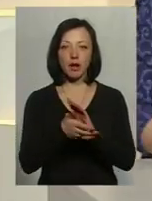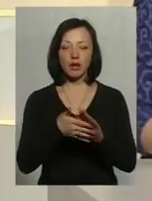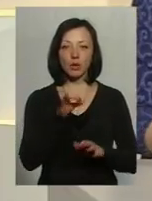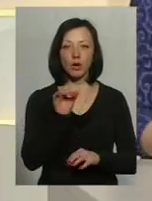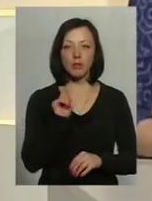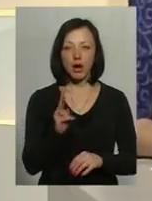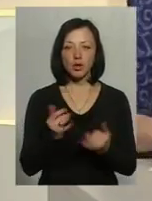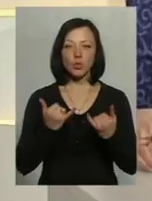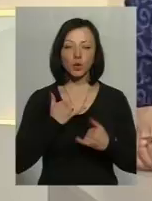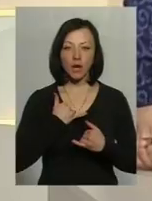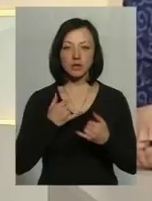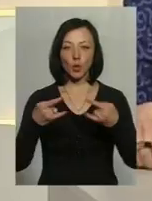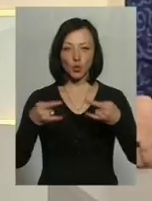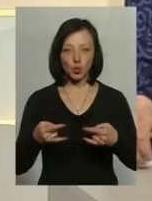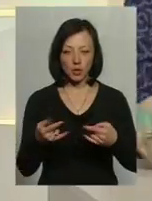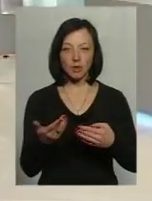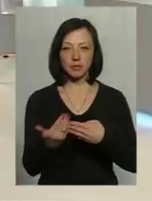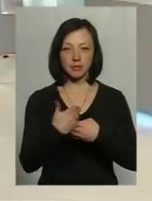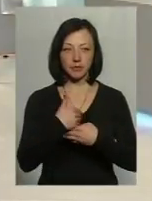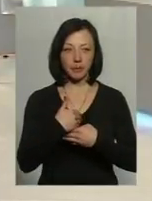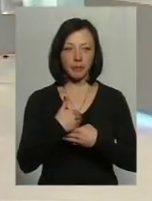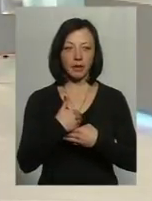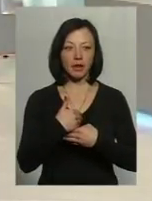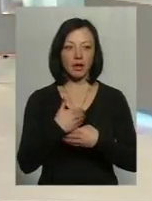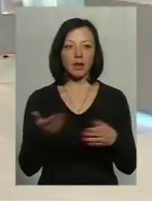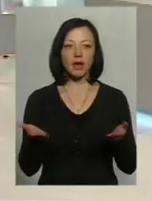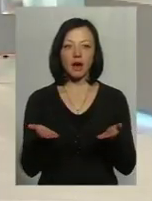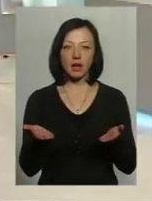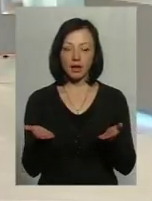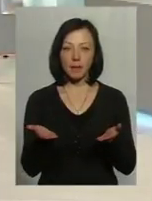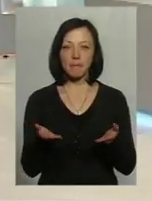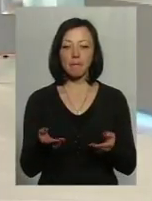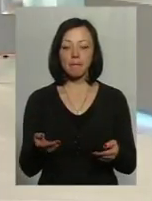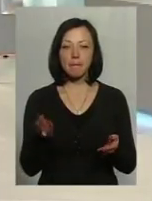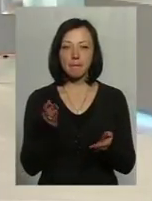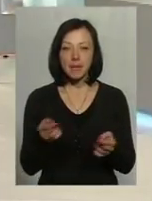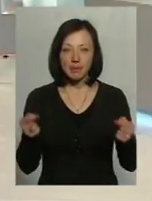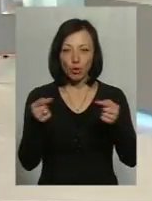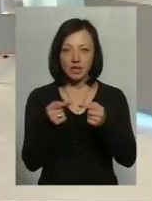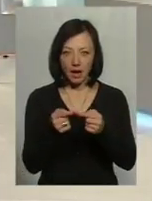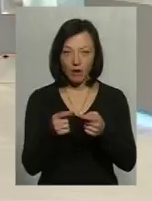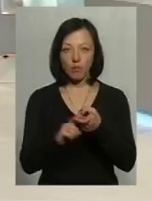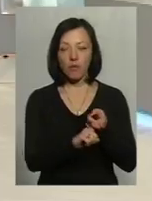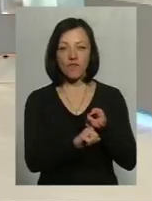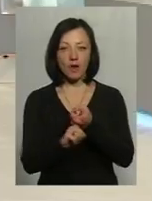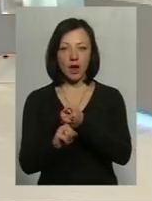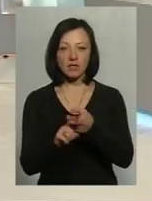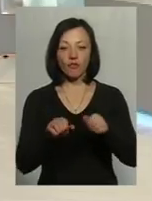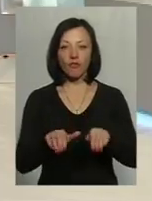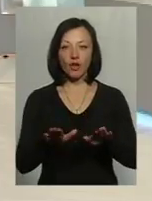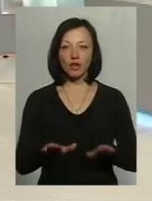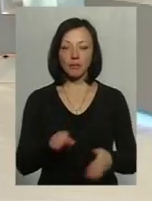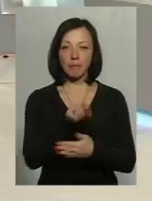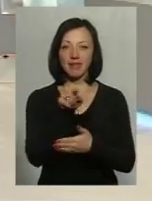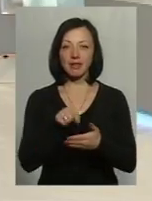А сьогодні у нас у студії гості, які безпосередньо дотичні до вирішення